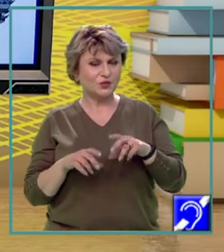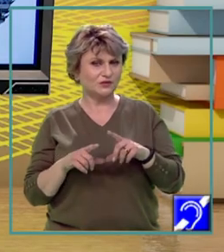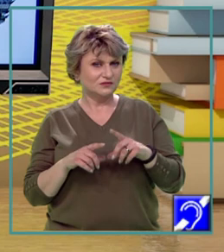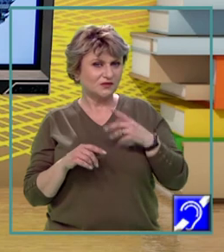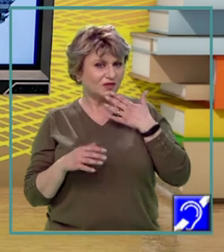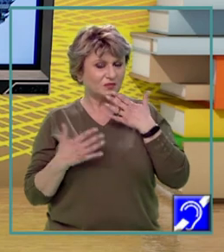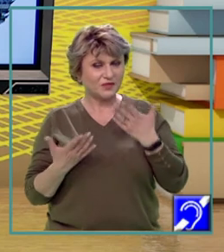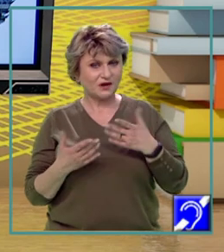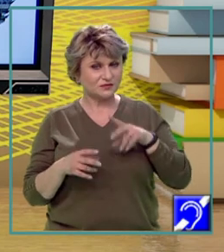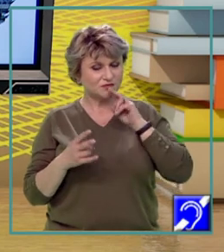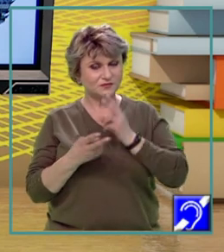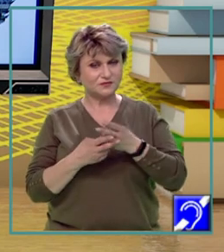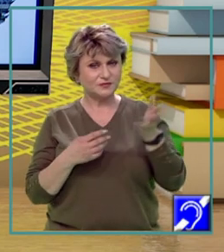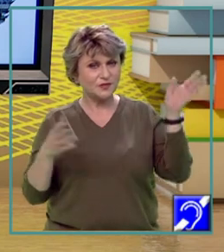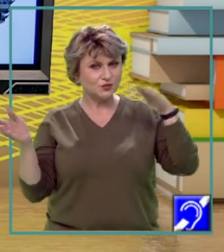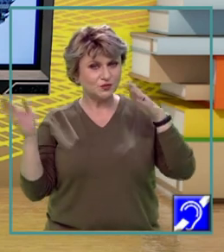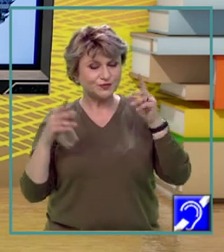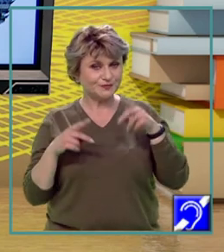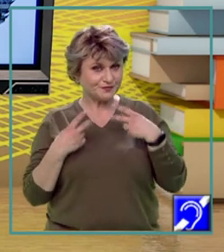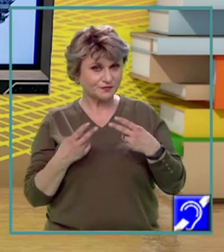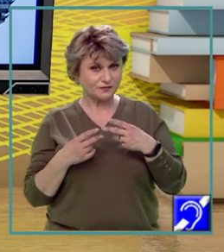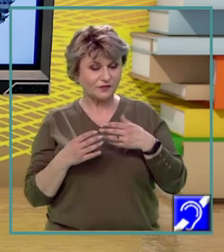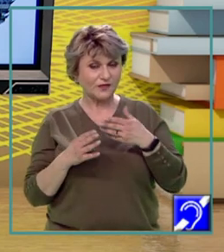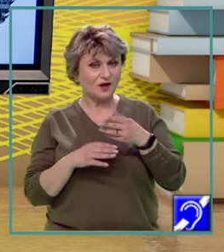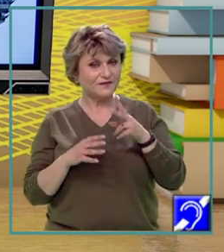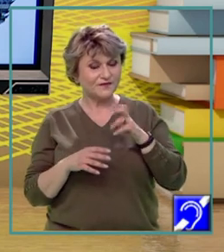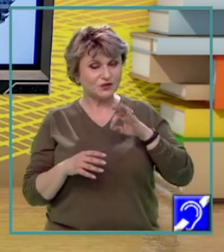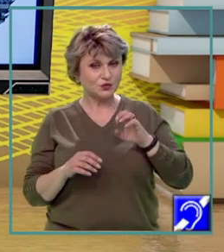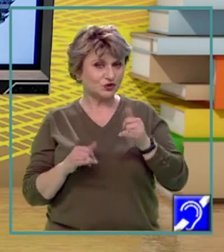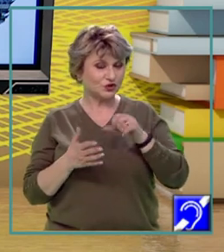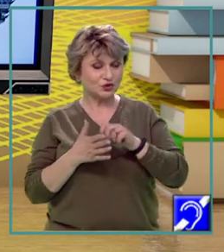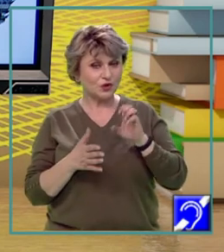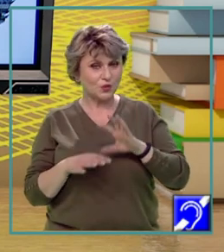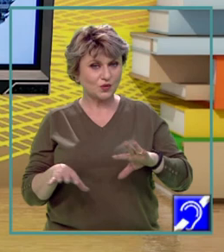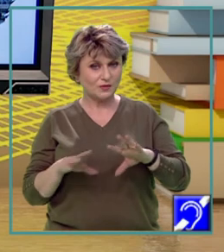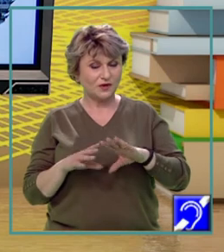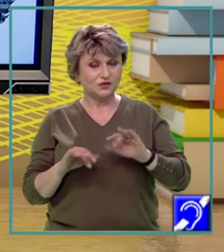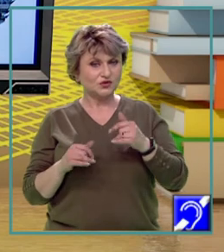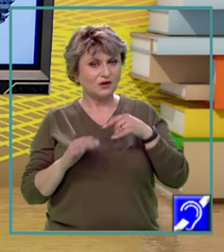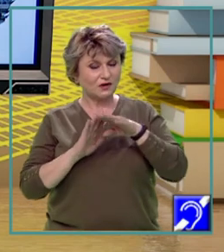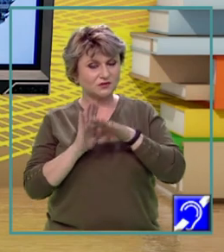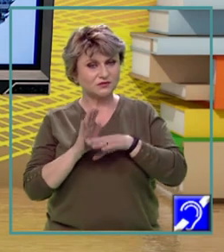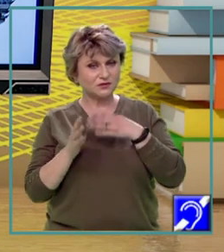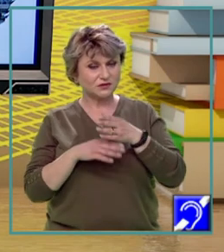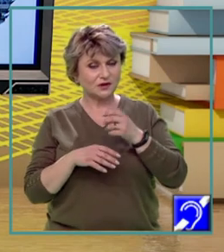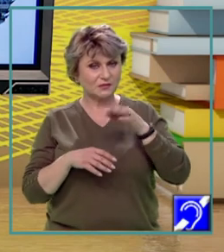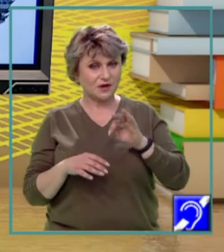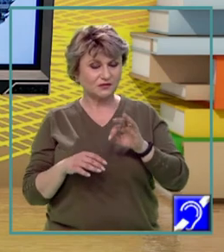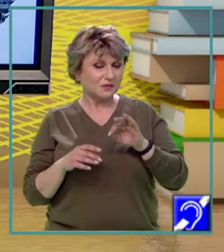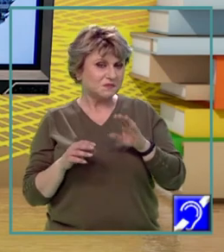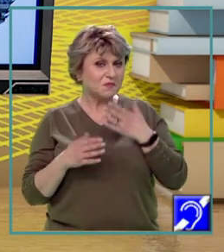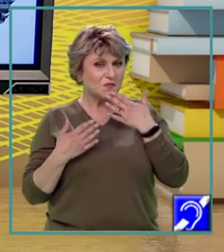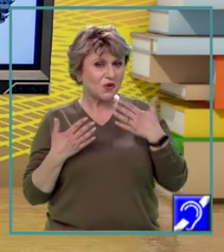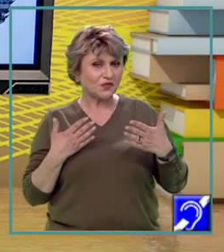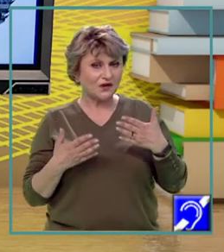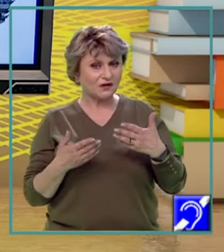corespunde pădurilor de foioase din vestul și centrul Europei. Se caracterizează printr-un climat moderat,